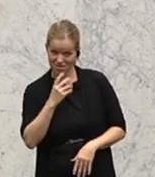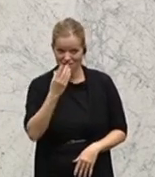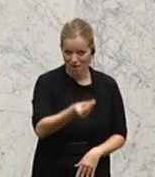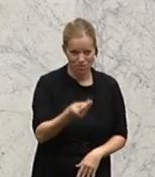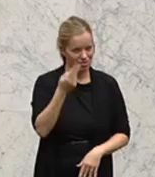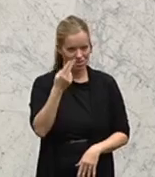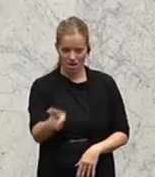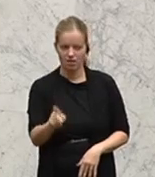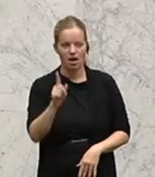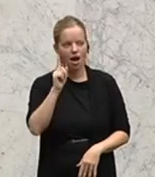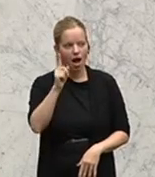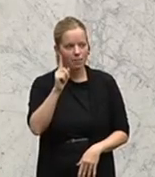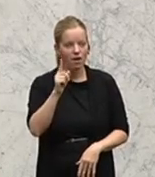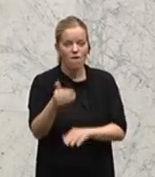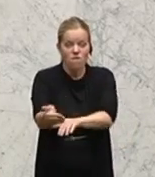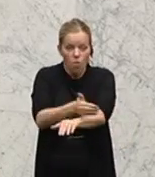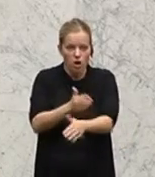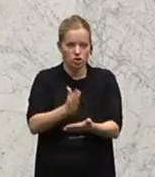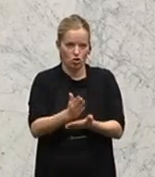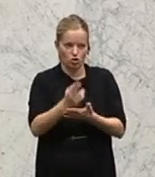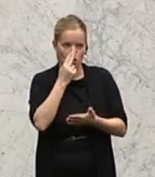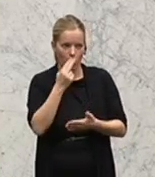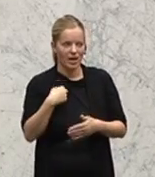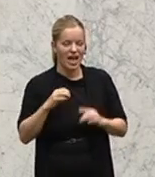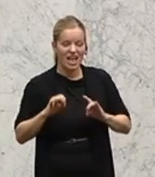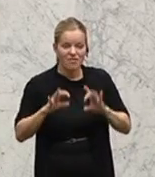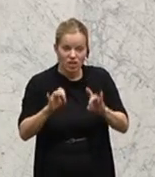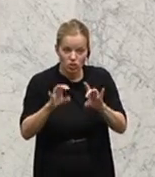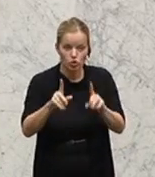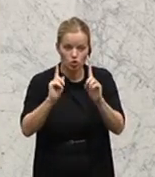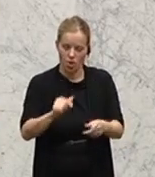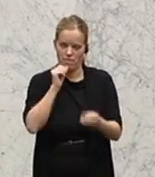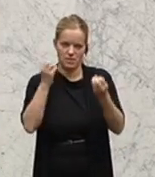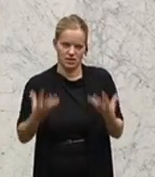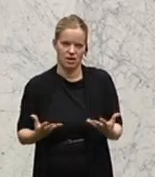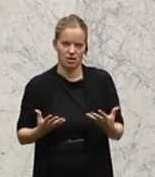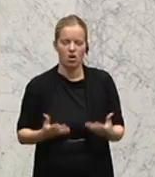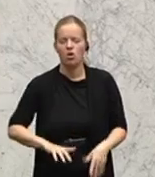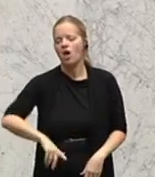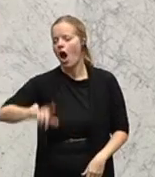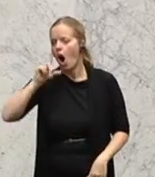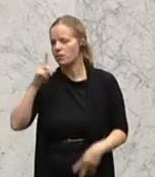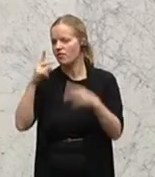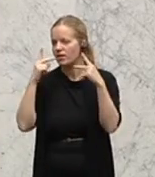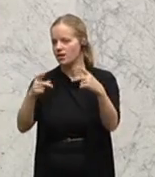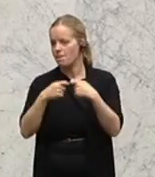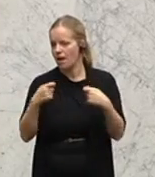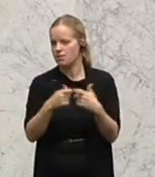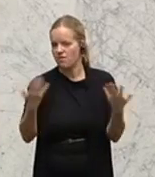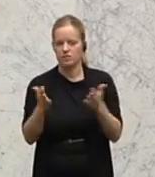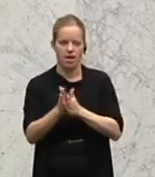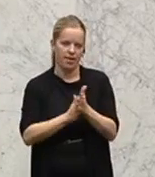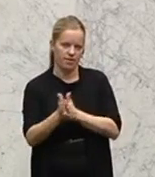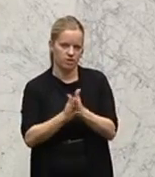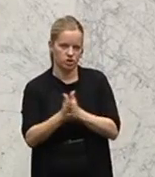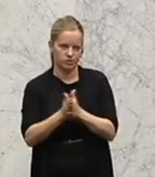da wäre es entscheidend, dass es gar nicht zu einer Infektion kommt. Und da wäre die allerwichtigste Maßnahme oft Handy waschen. Und das passiert halt manchmal leider nicht.